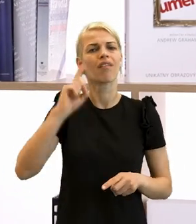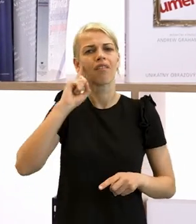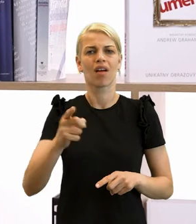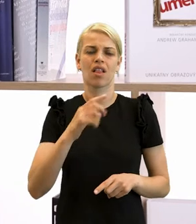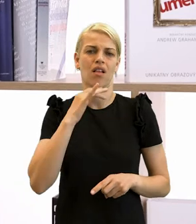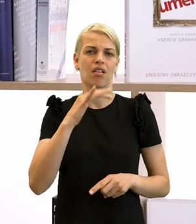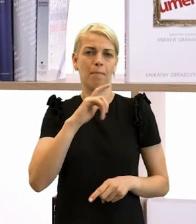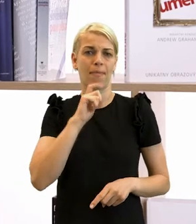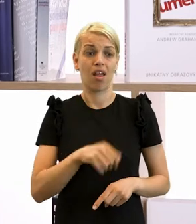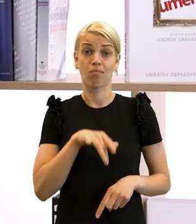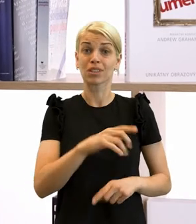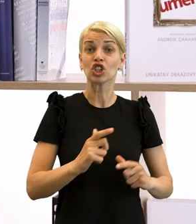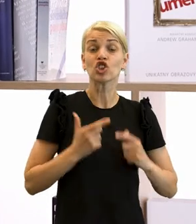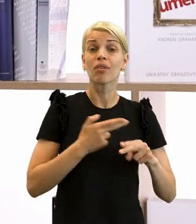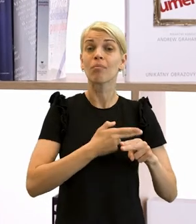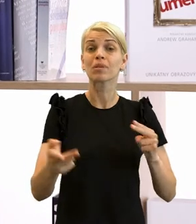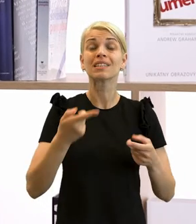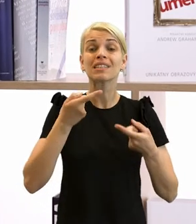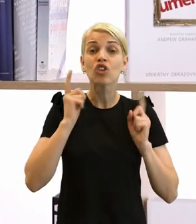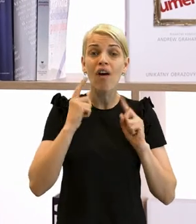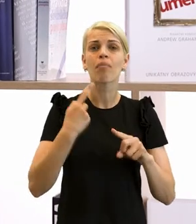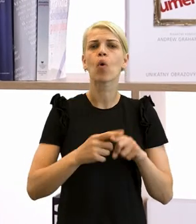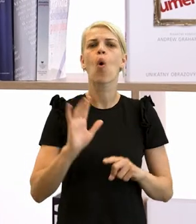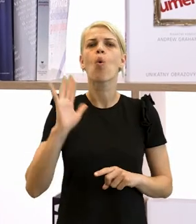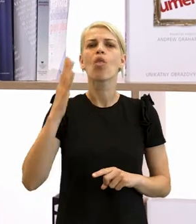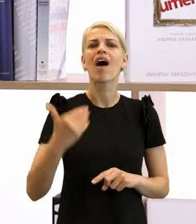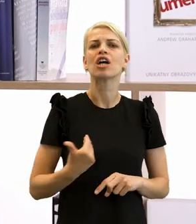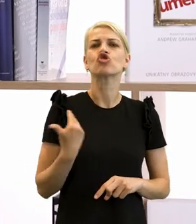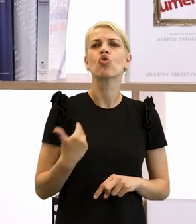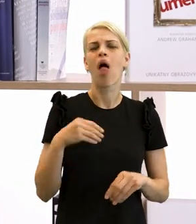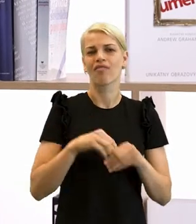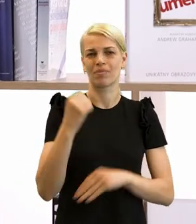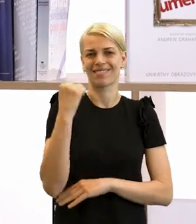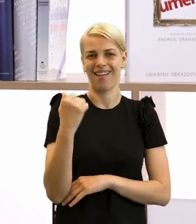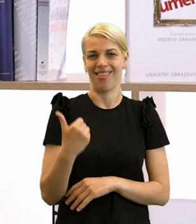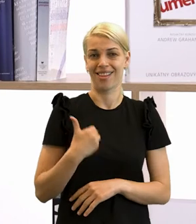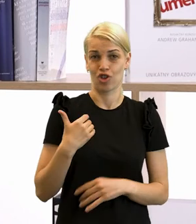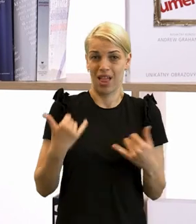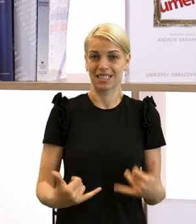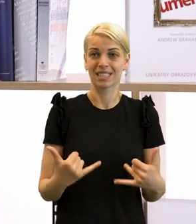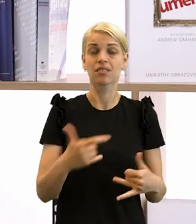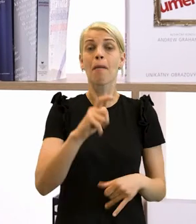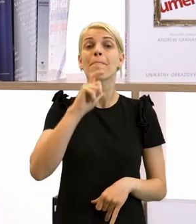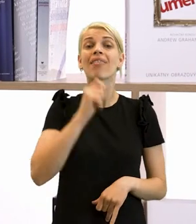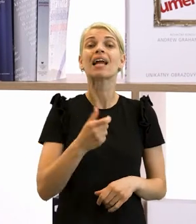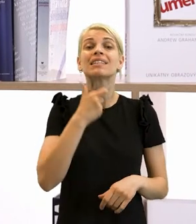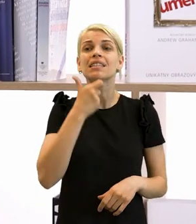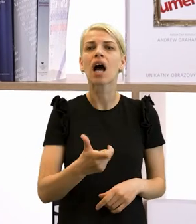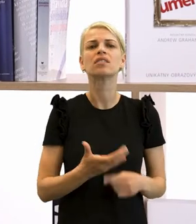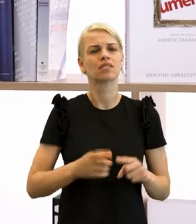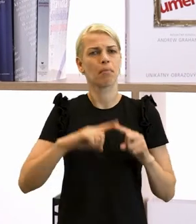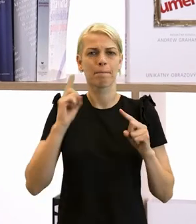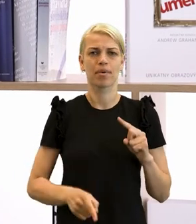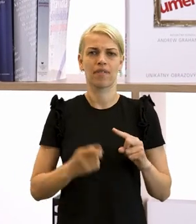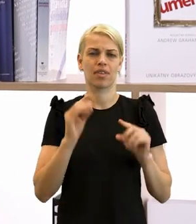výlučne Slováci. Napríklad na ľudových školách, teda to, čo dnes poznáme ako základné školy, sa maďarčina začala povinne